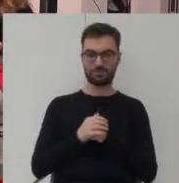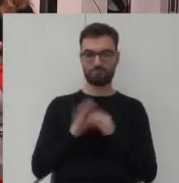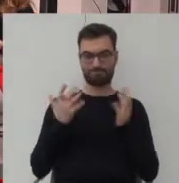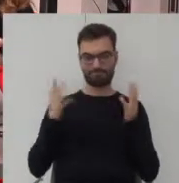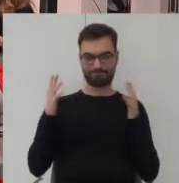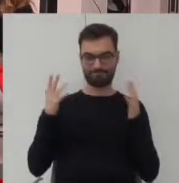Dziękuję. Dziękuję. Dziękuję.